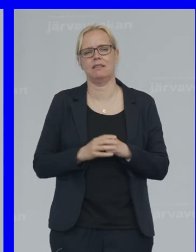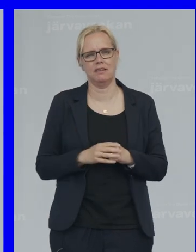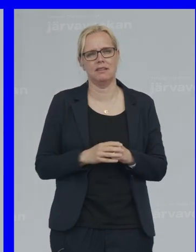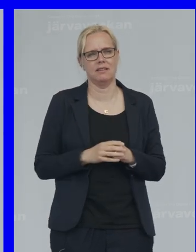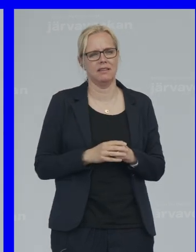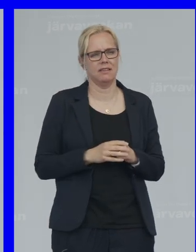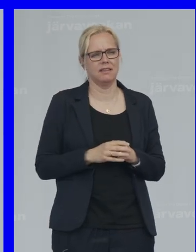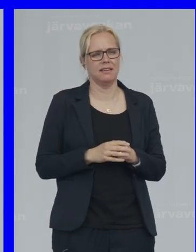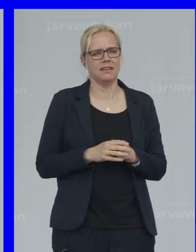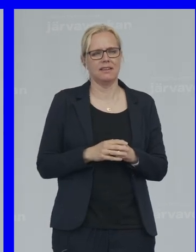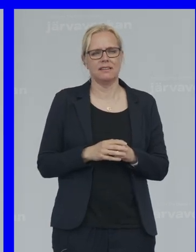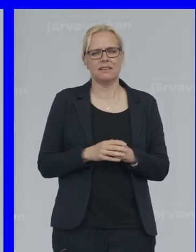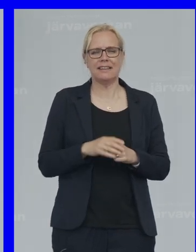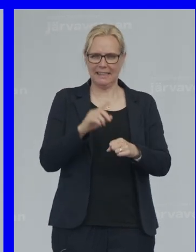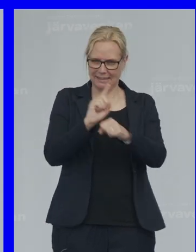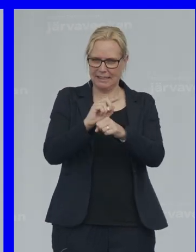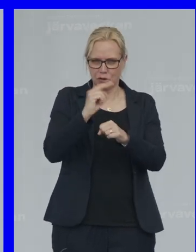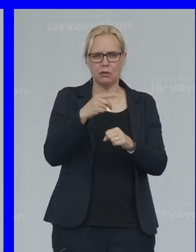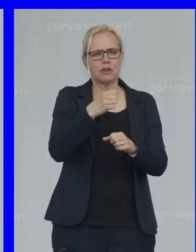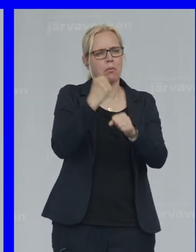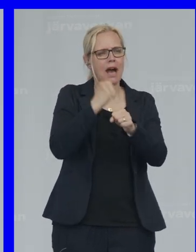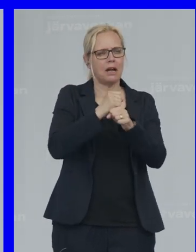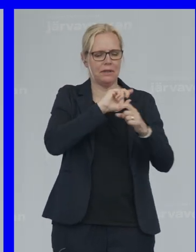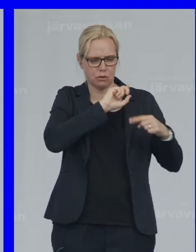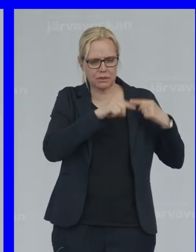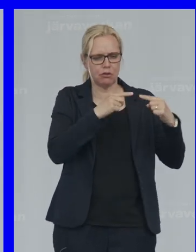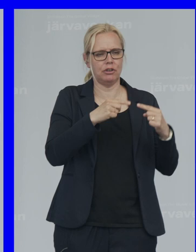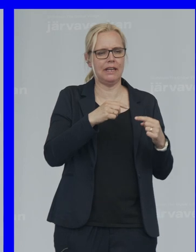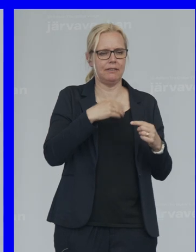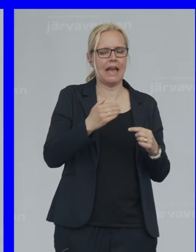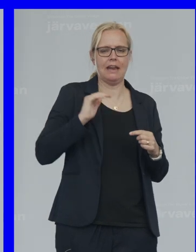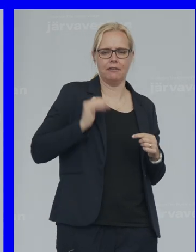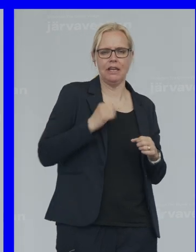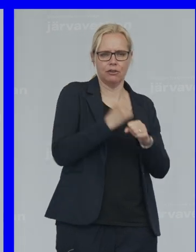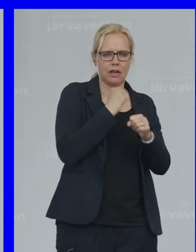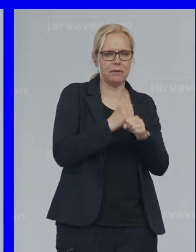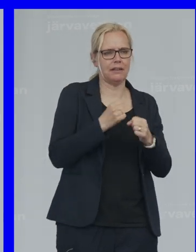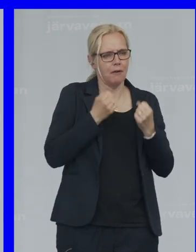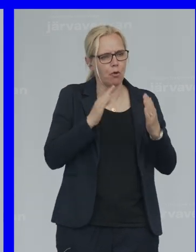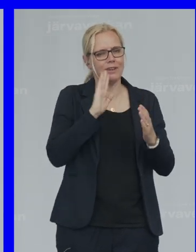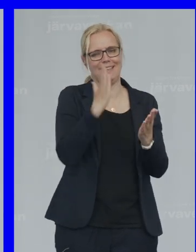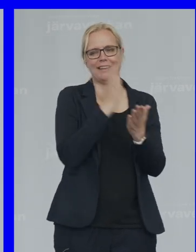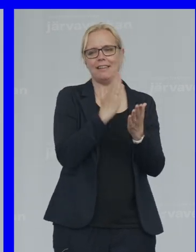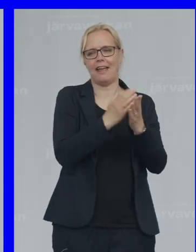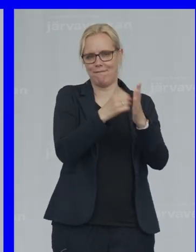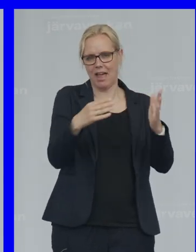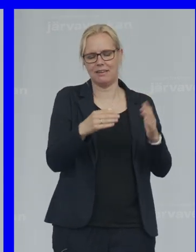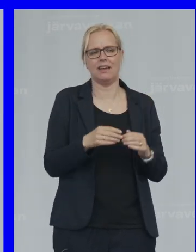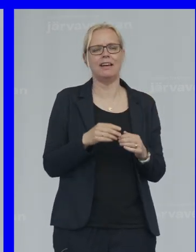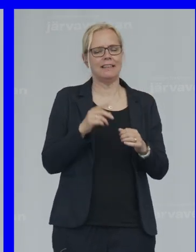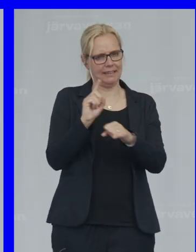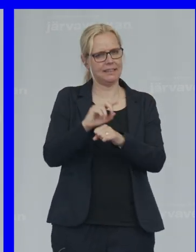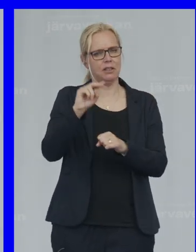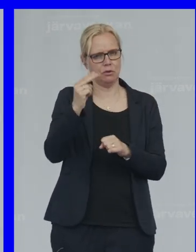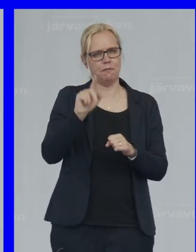Det är dags Att de arbeten Som traditionellt Varit kvinnors Ges Sitt rätta värde Det är dags För